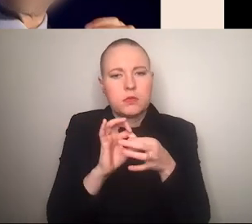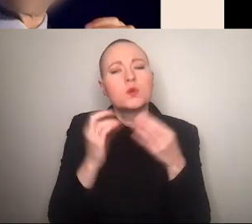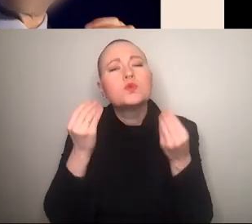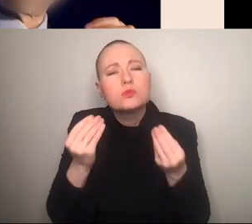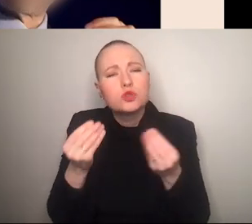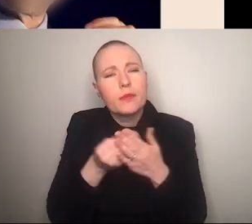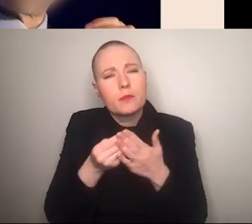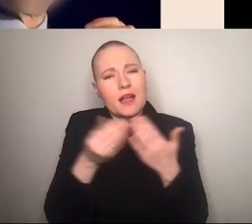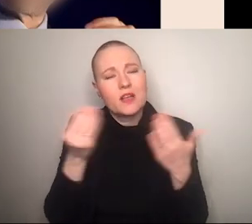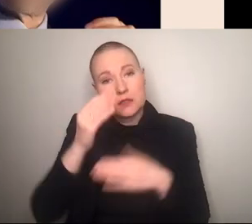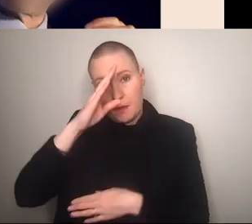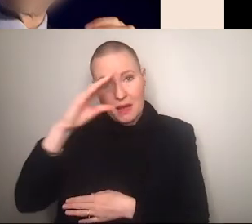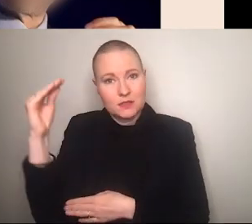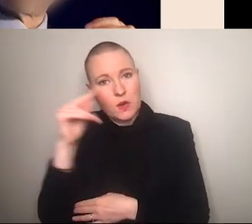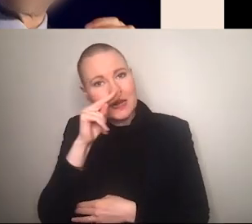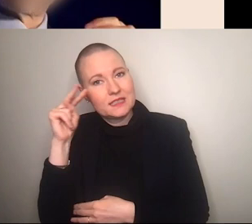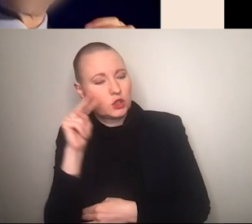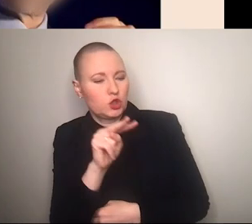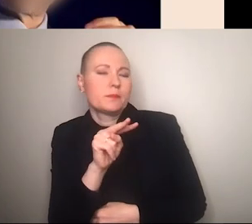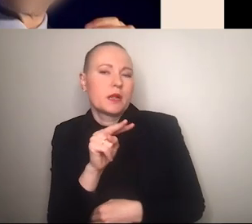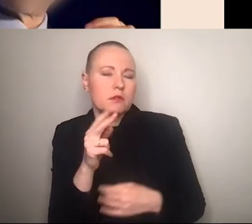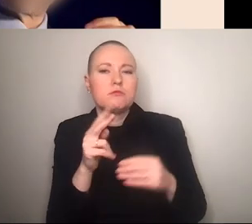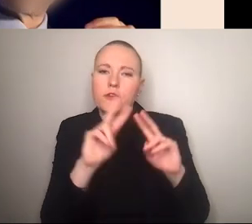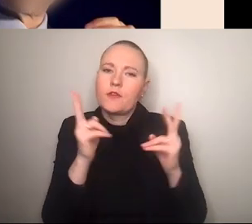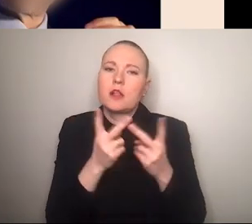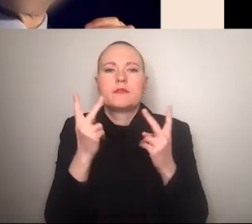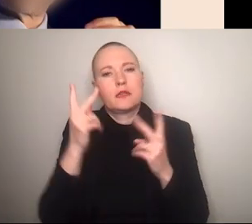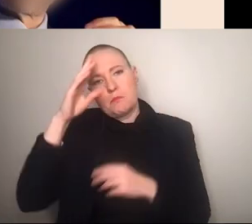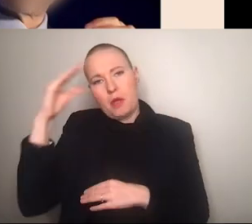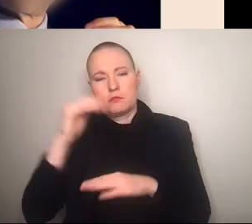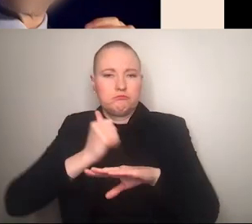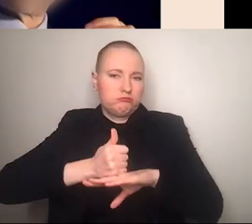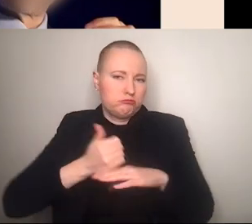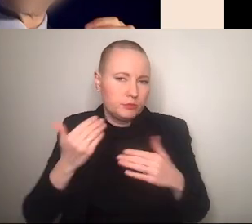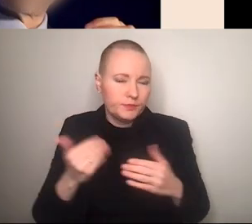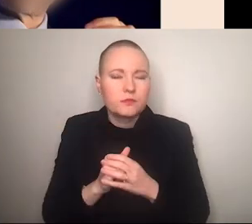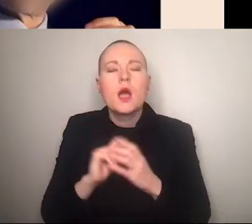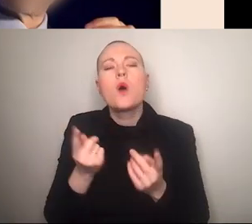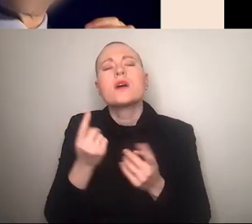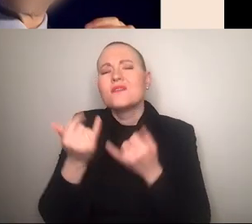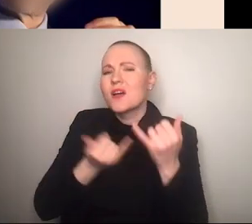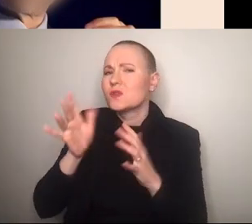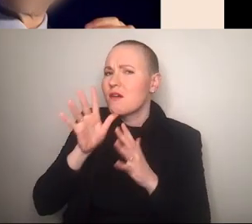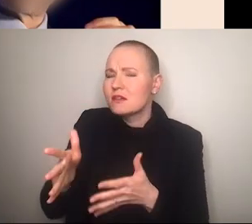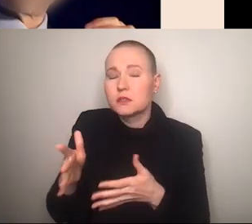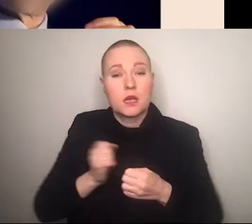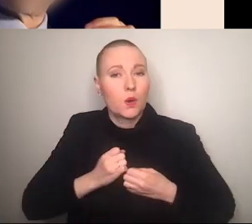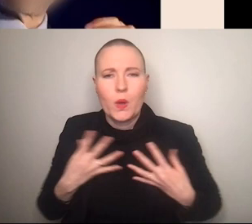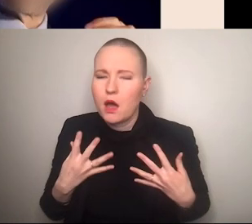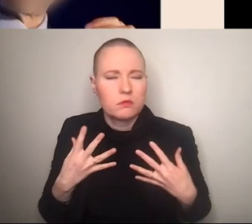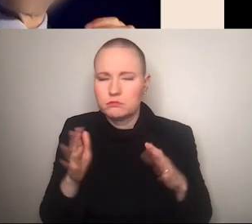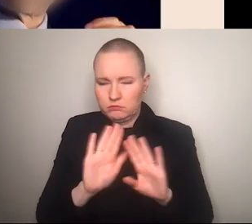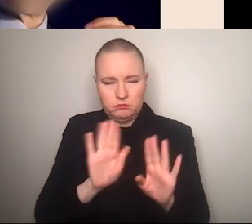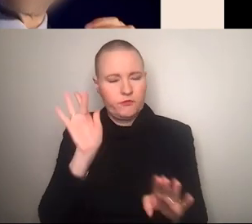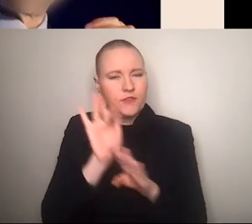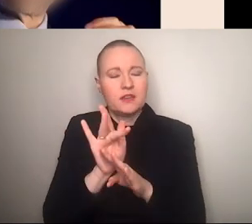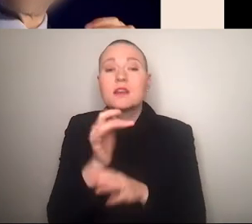ist eben ein maskulinistisches weltbild sowie die ja so wie ein expliziter frauen hast du eine queer feindlichkeit es gibt auch